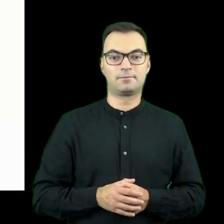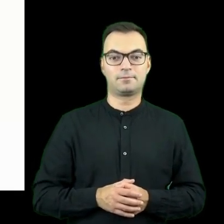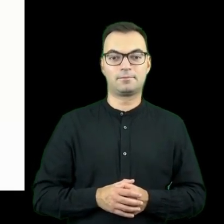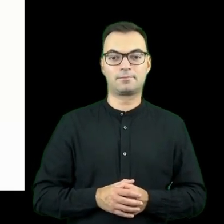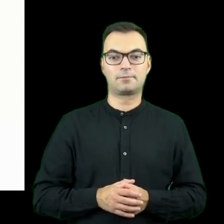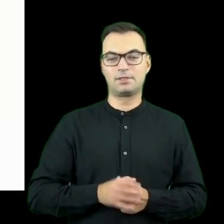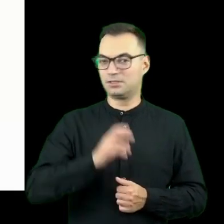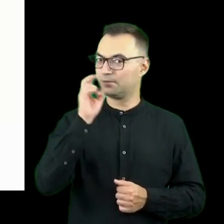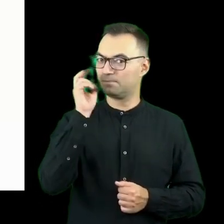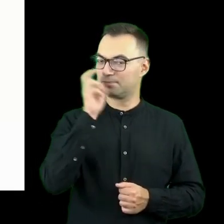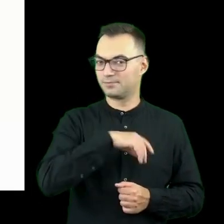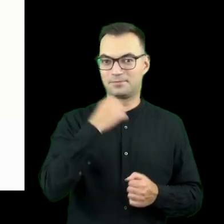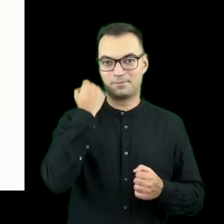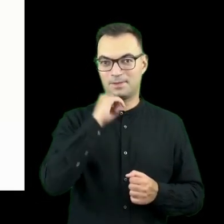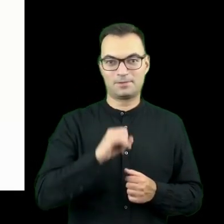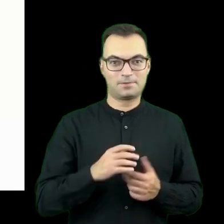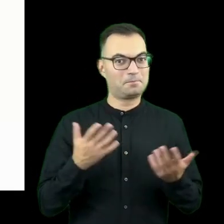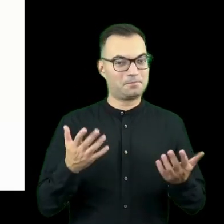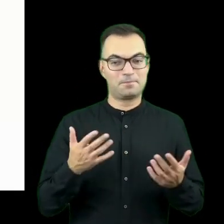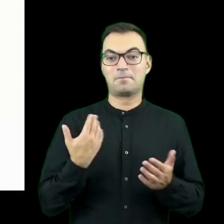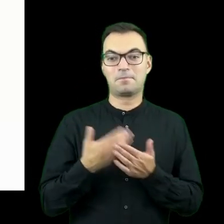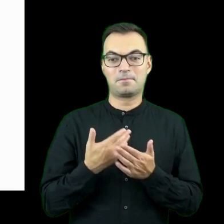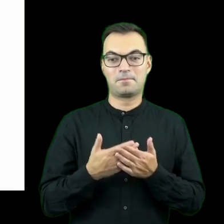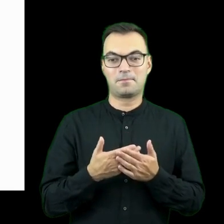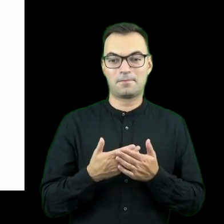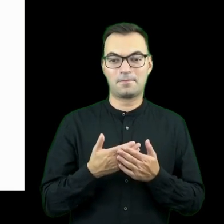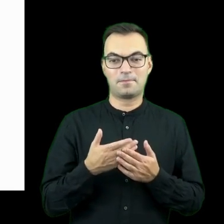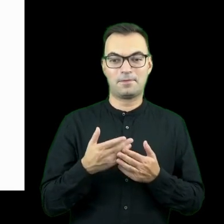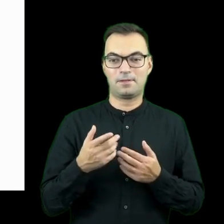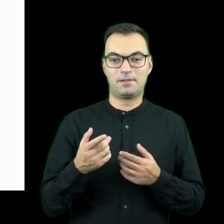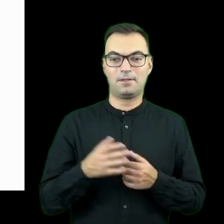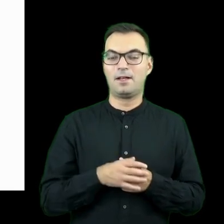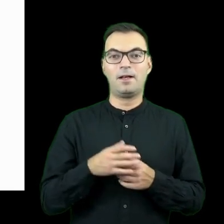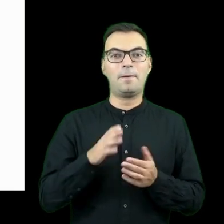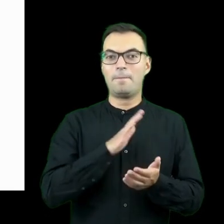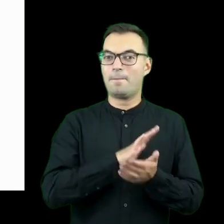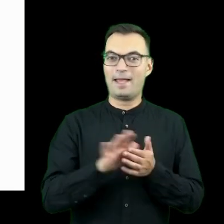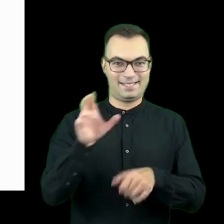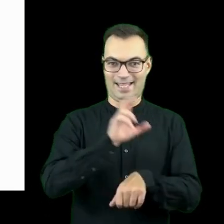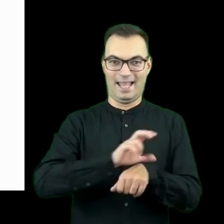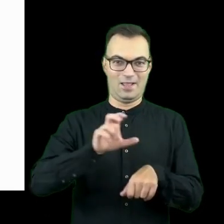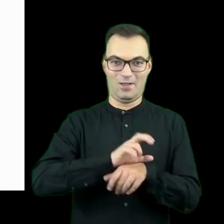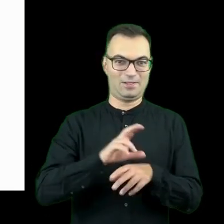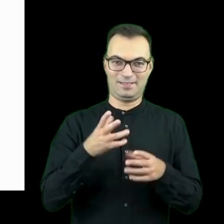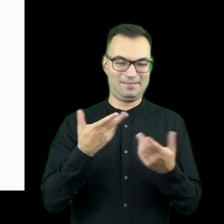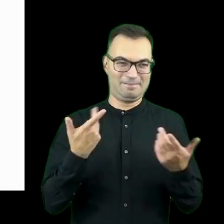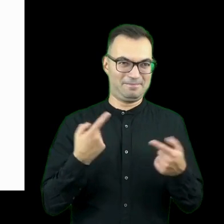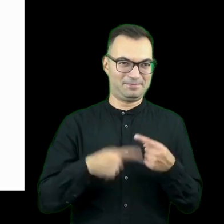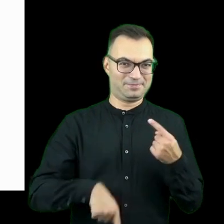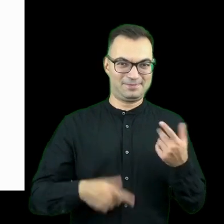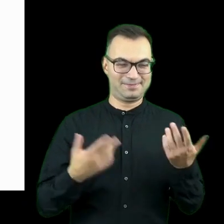który wydaje mi się bardzo ciekawy ze względu na jego zupełną nietechnologiczność i